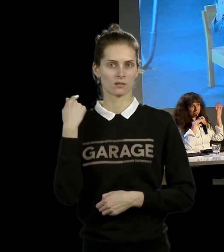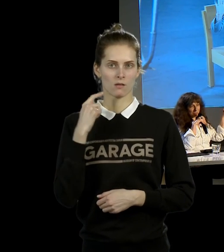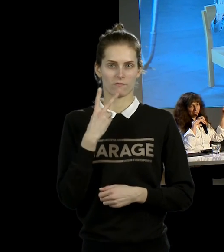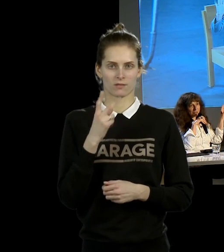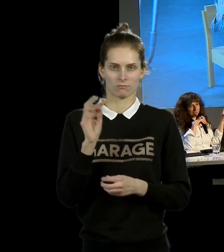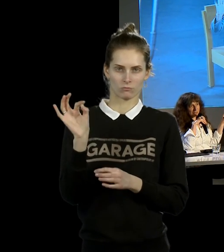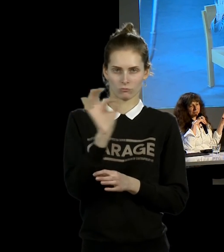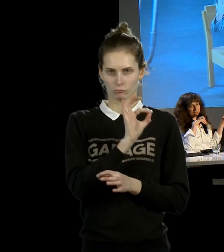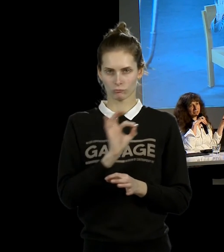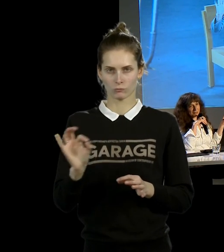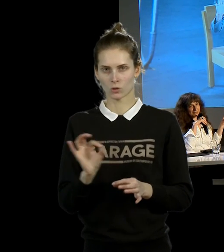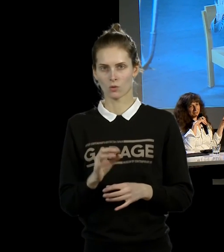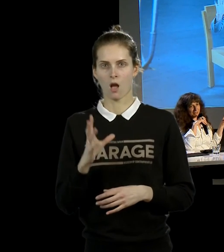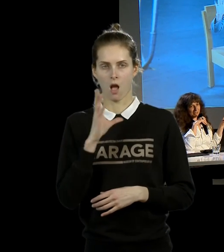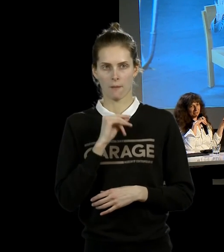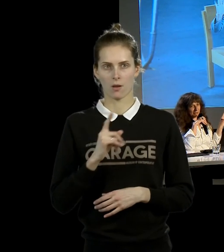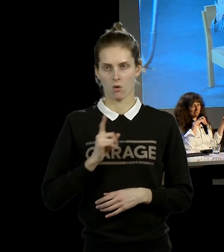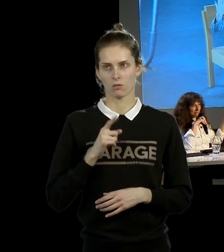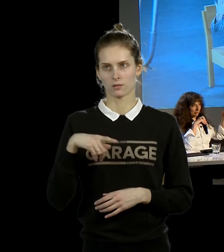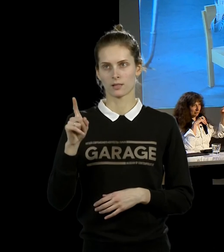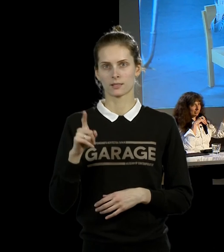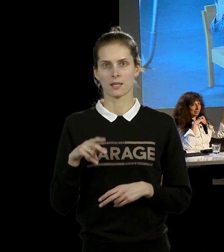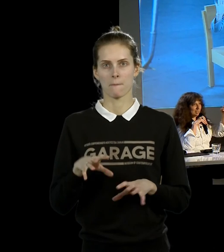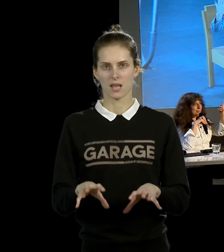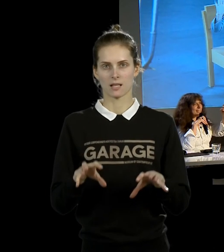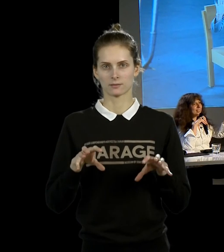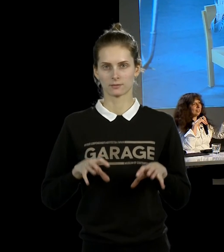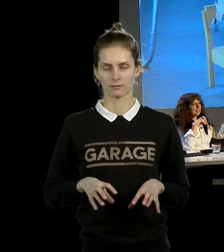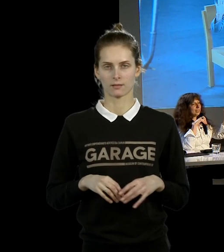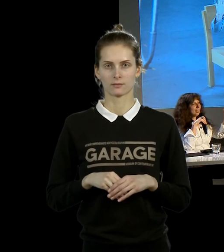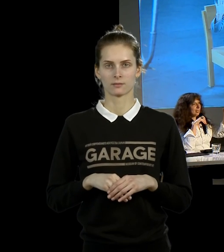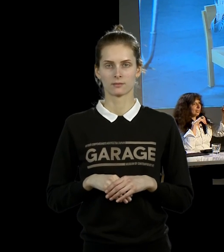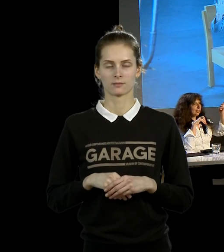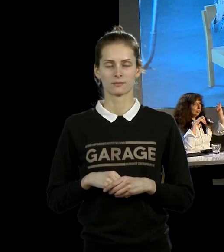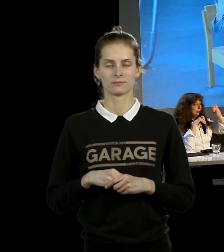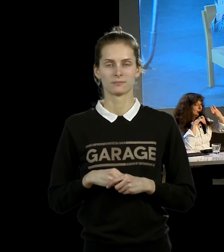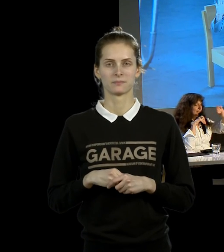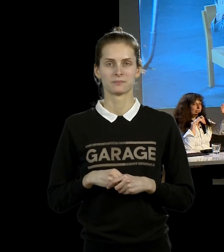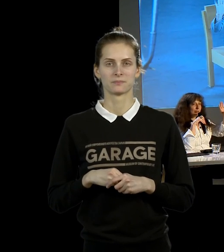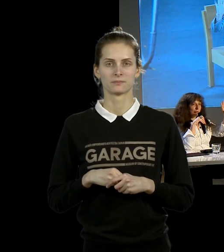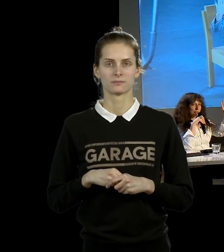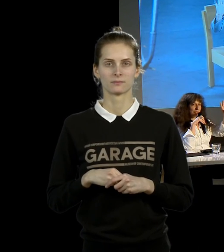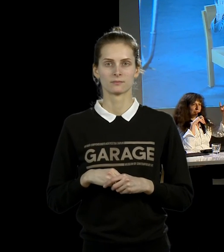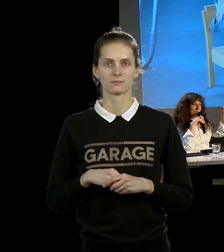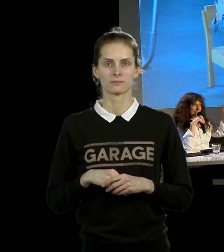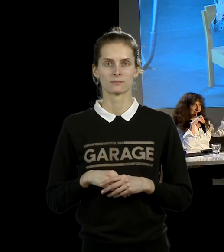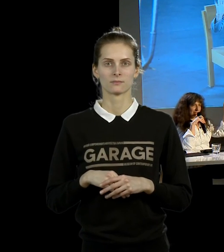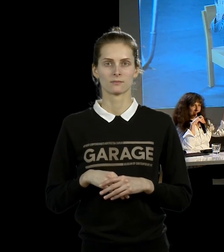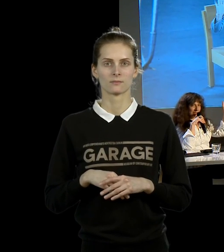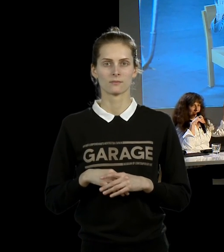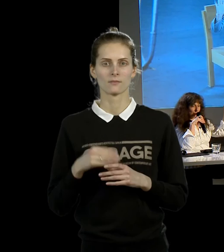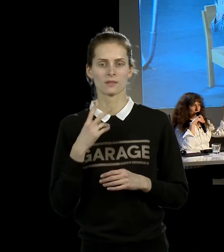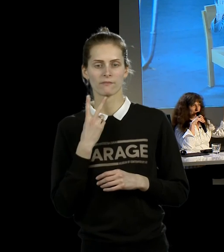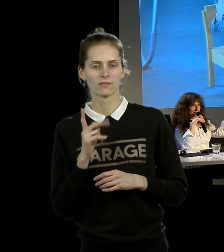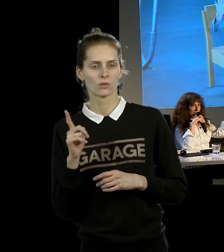которые, в принципе, могли бы охранить президента. И как они немедленно всех, кто пытается